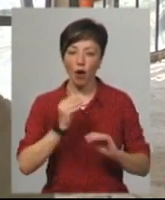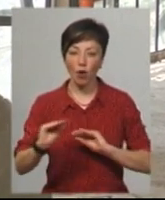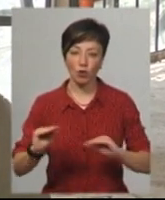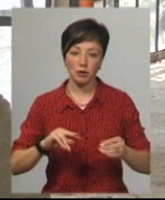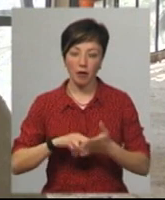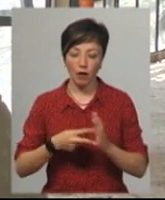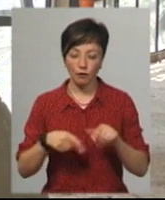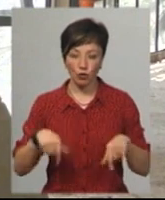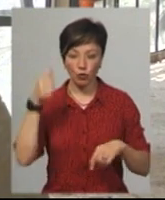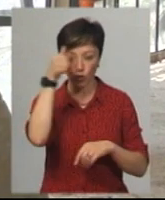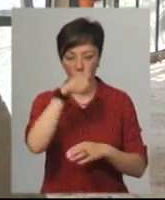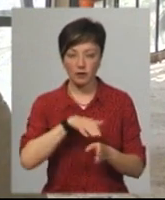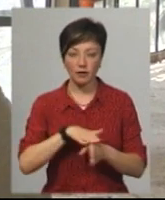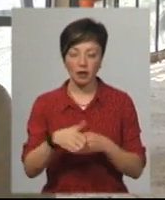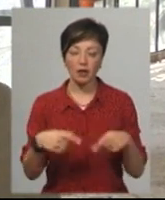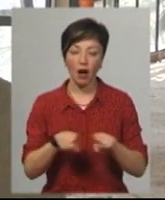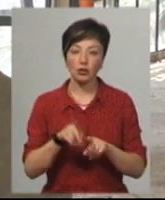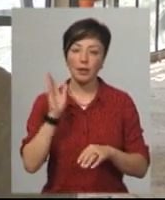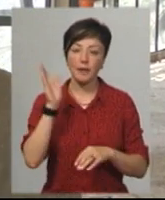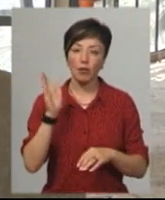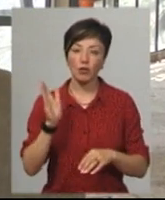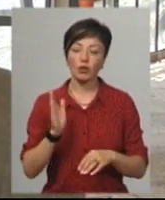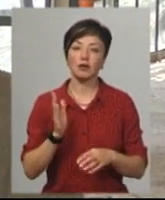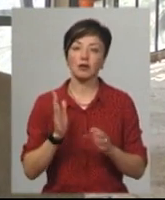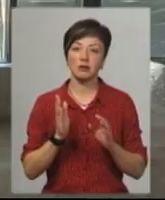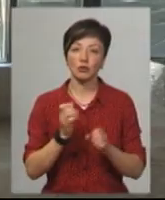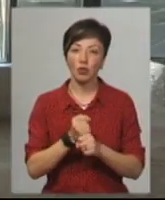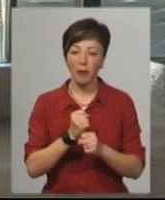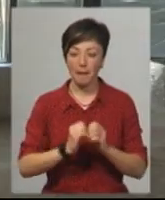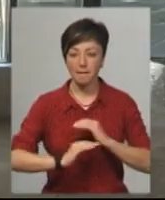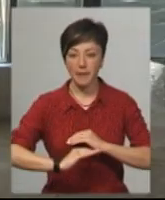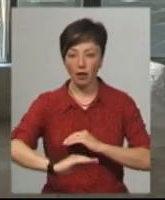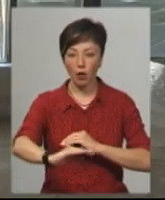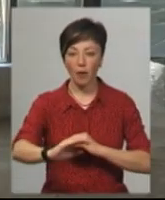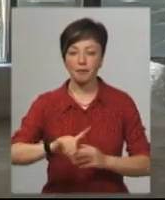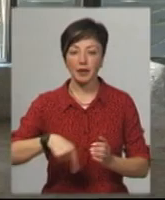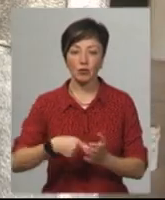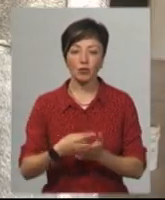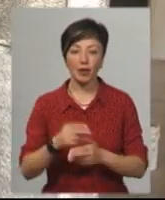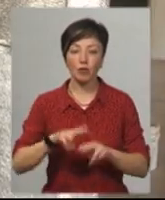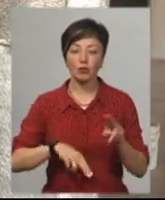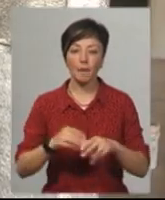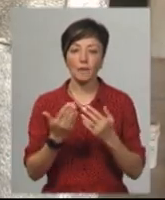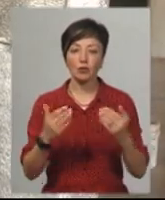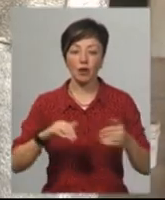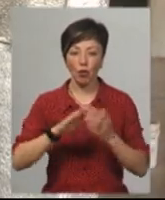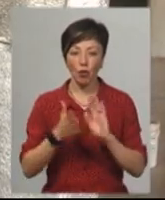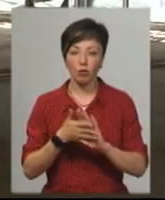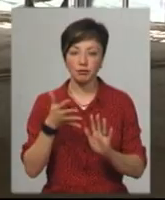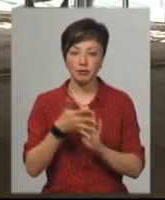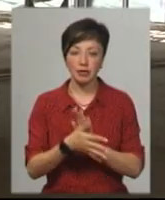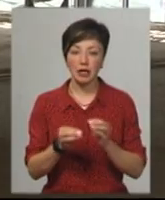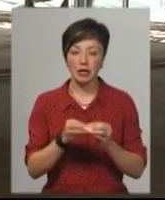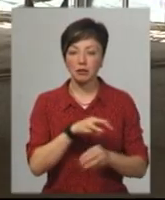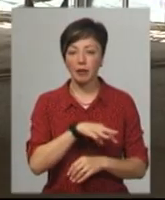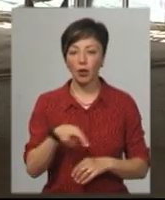Плануємо в цьому році зробити. Також на майбутнє буде зроблена підлога. З міського бюджету на будівництво музейного комплексу освоїли понад